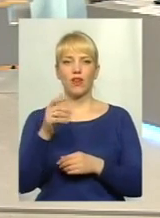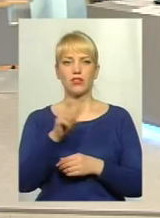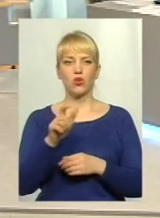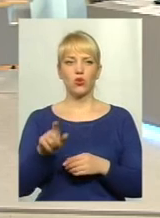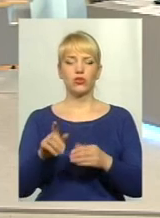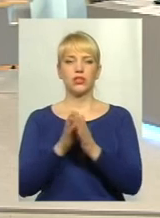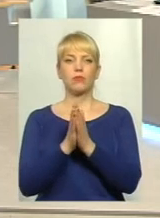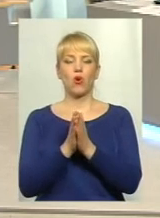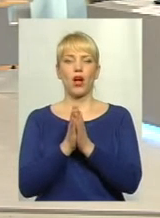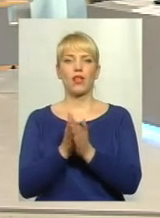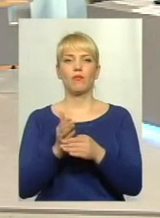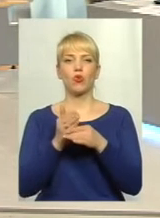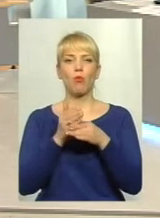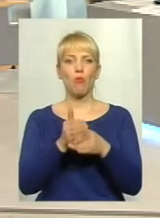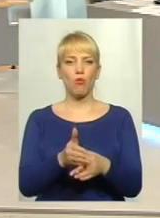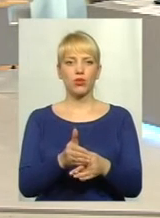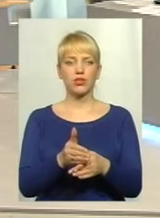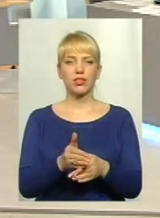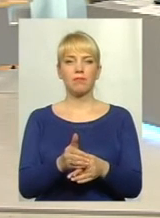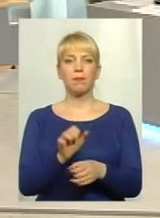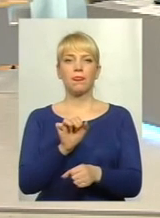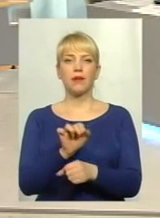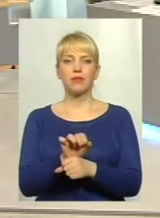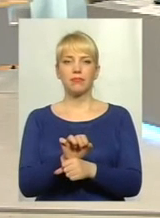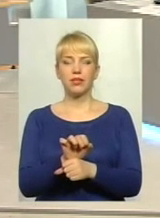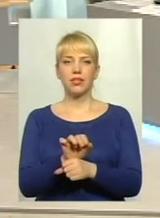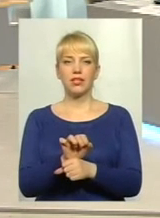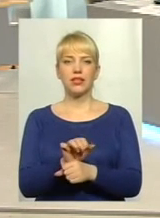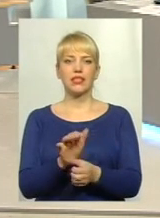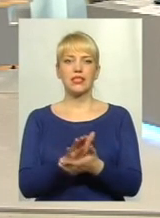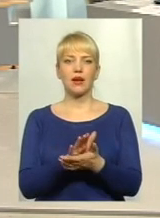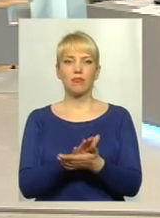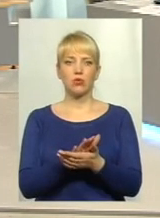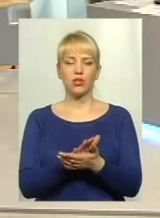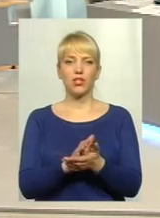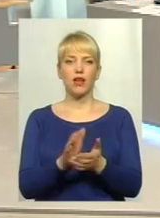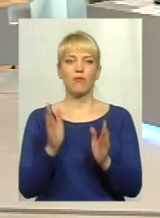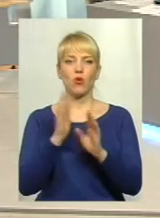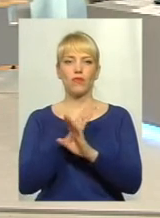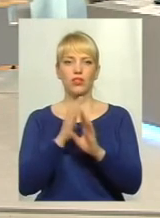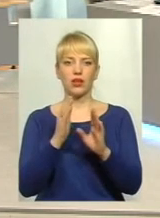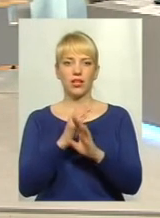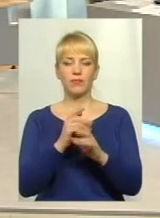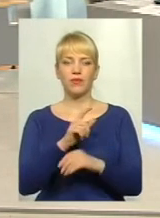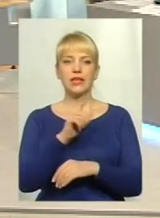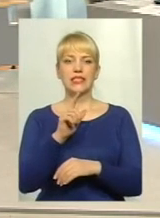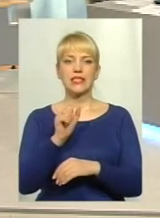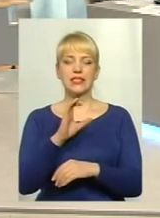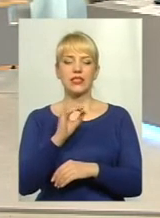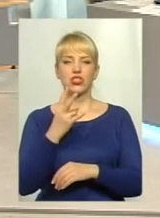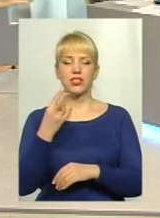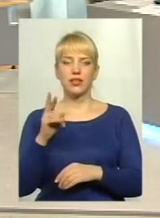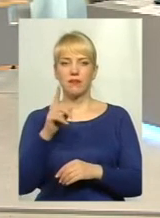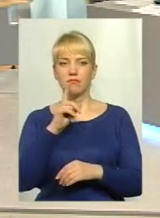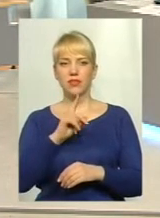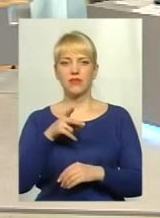допомогти припинити забруднення довкілля? З січня місяця